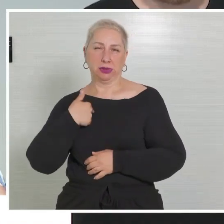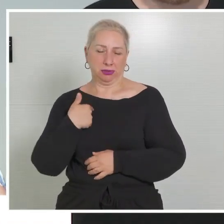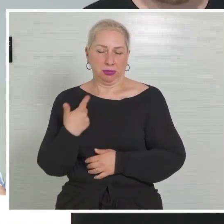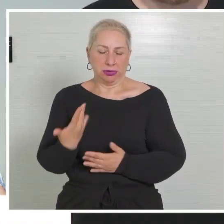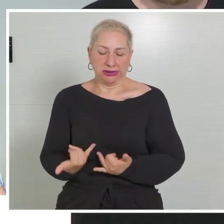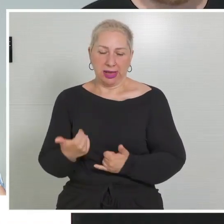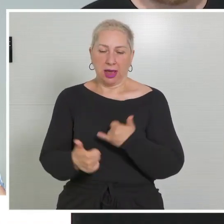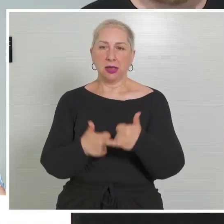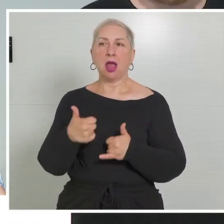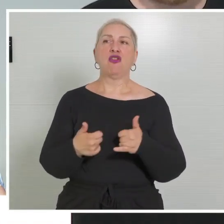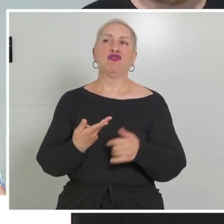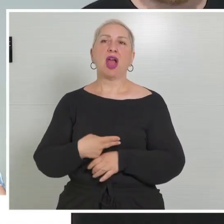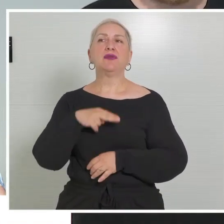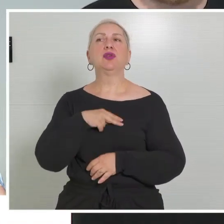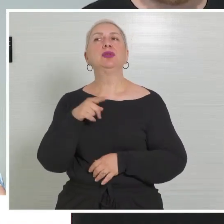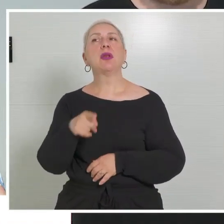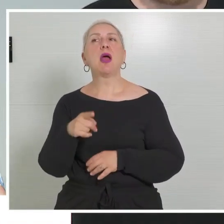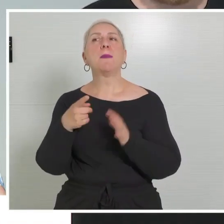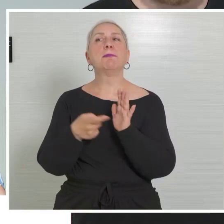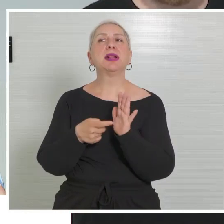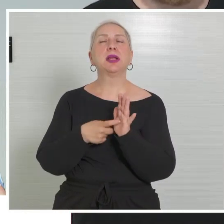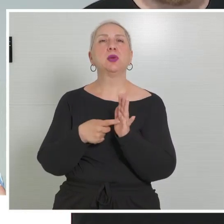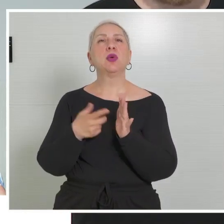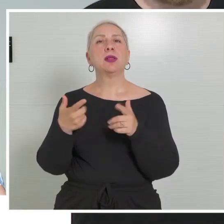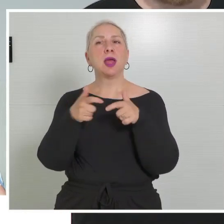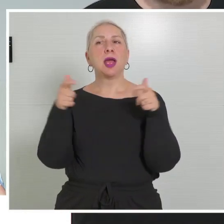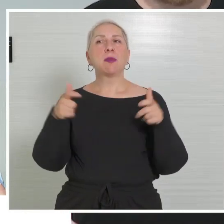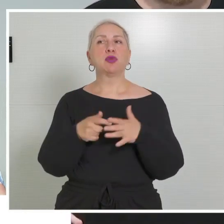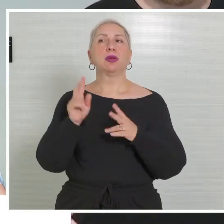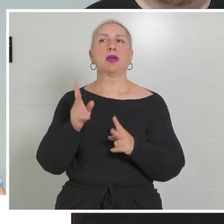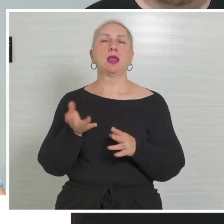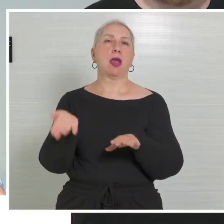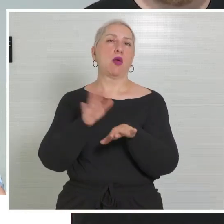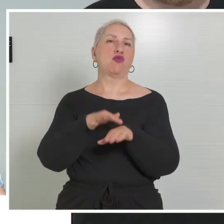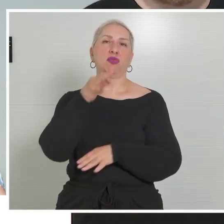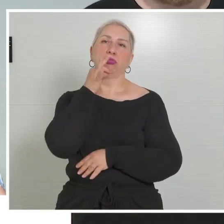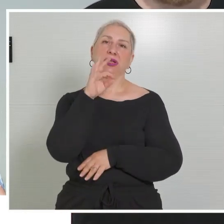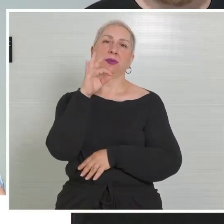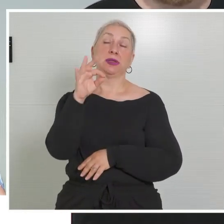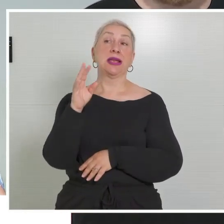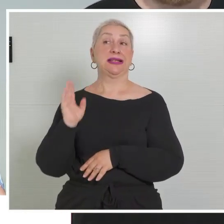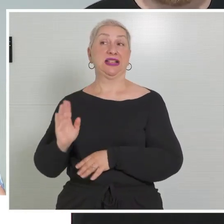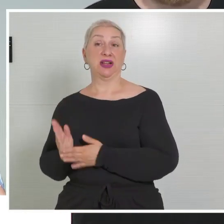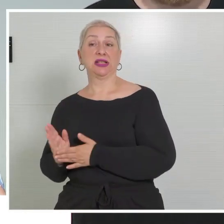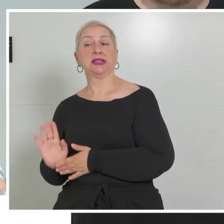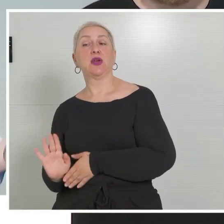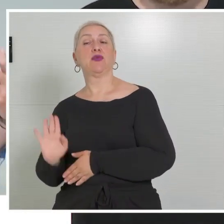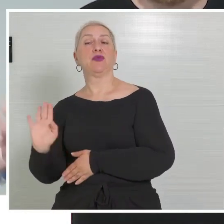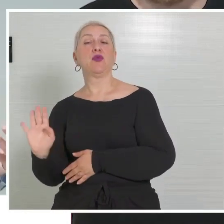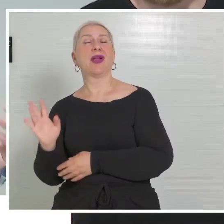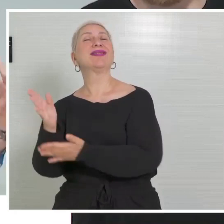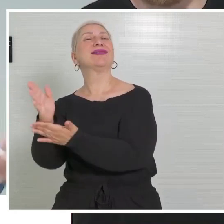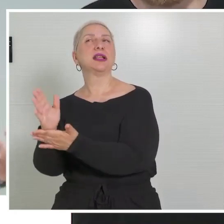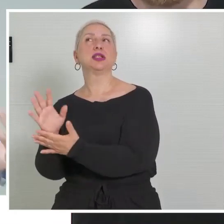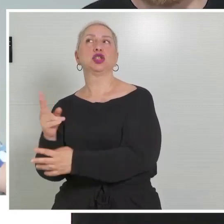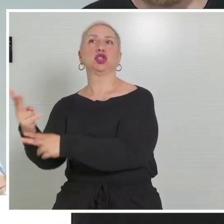daran gearbeitet, dass wir die Bedingungen, die Rahmenbedingungen verbessern können. Auch wenn der Zivildienst ein Dienst für den Staat ist, ist es